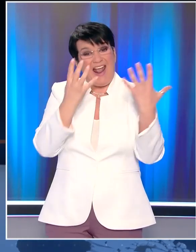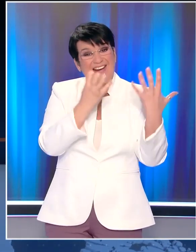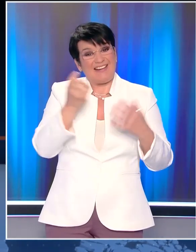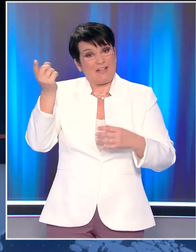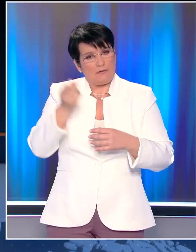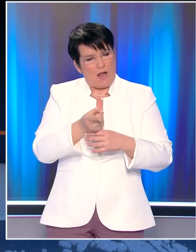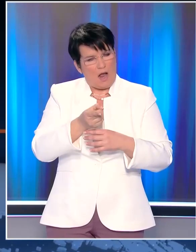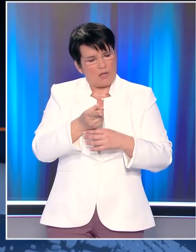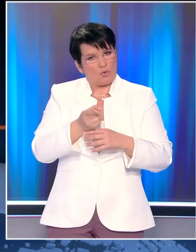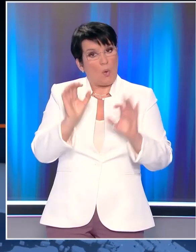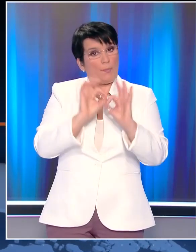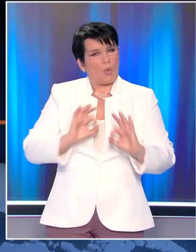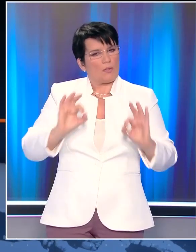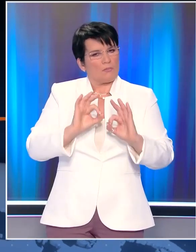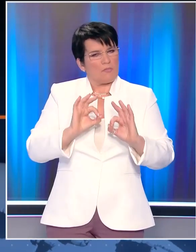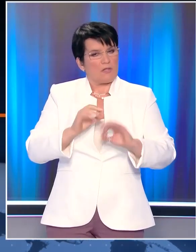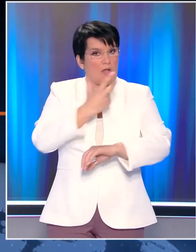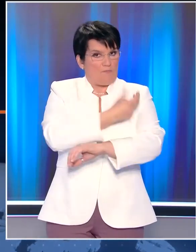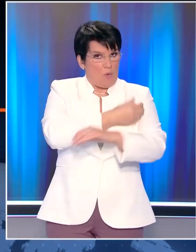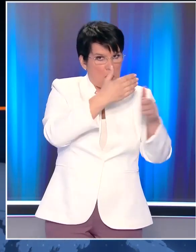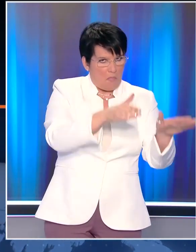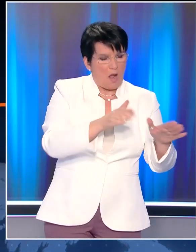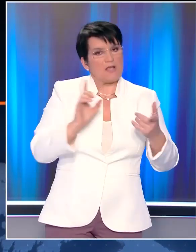Σας ευχαριστώ.